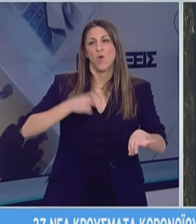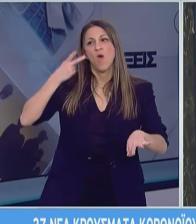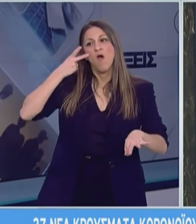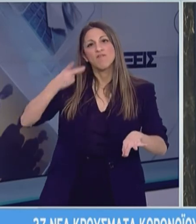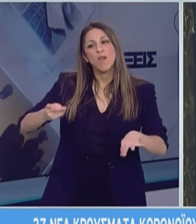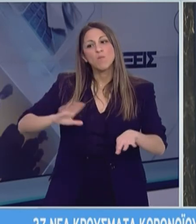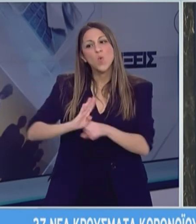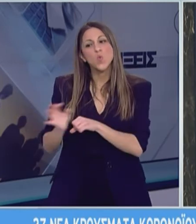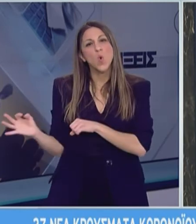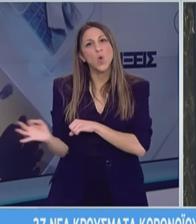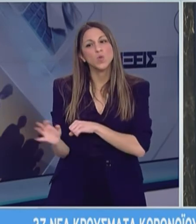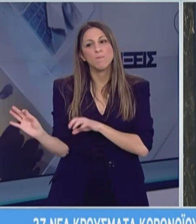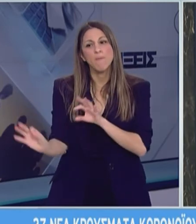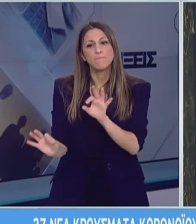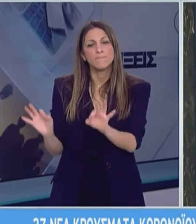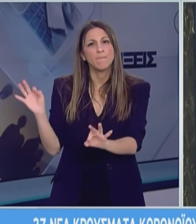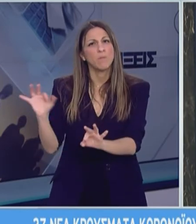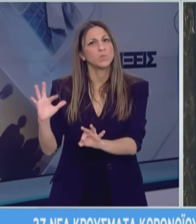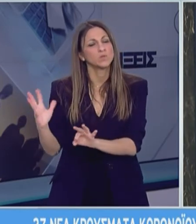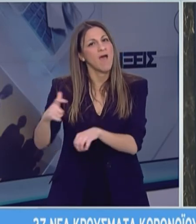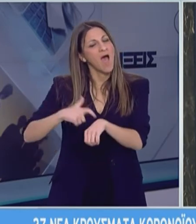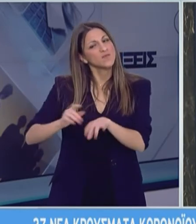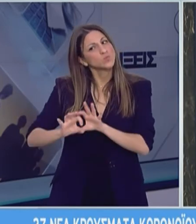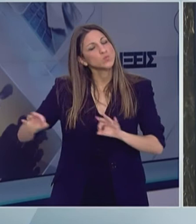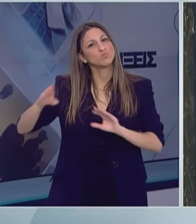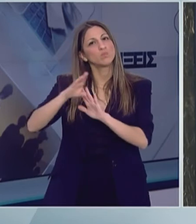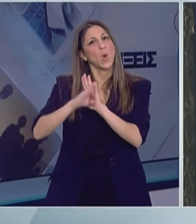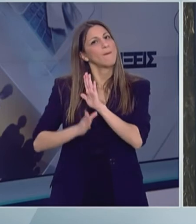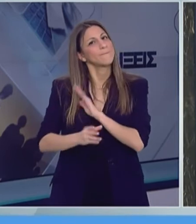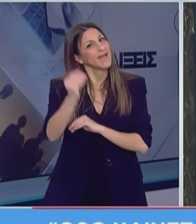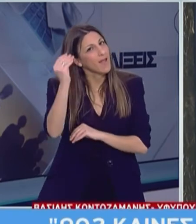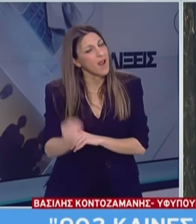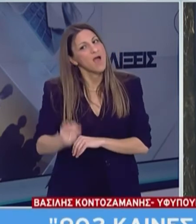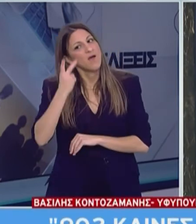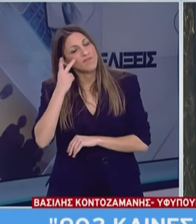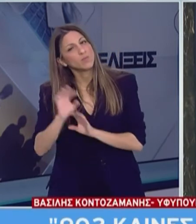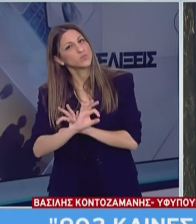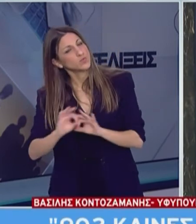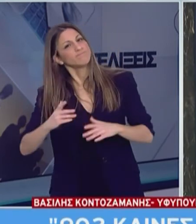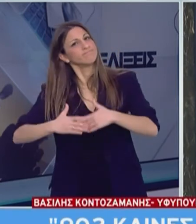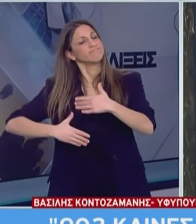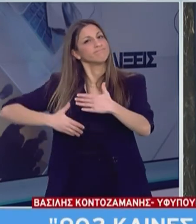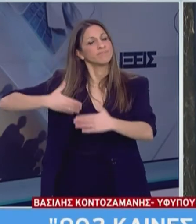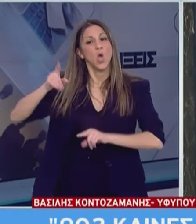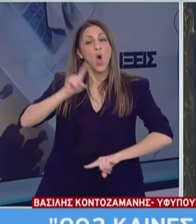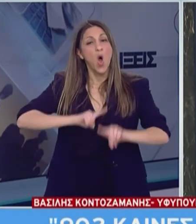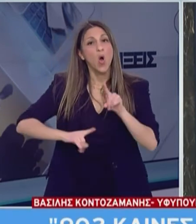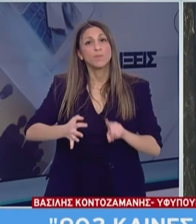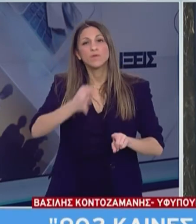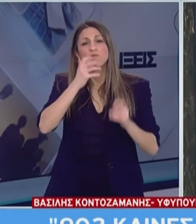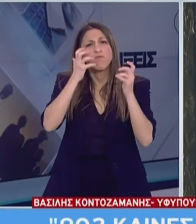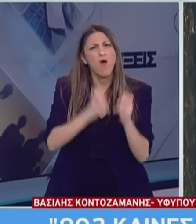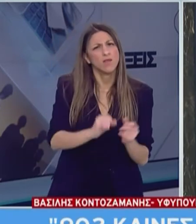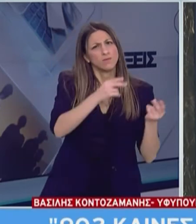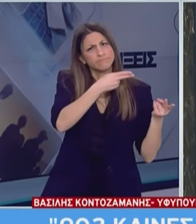της νόσου και μέχρι στιγμής είμαστε εντός προγραμματισμού. Βλέπουμε όλοι ότι τα περιστατικά που χρήζουν νοσηλεία στις μονάδες